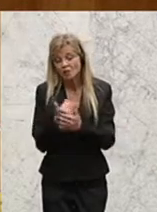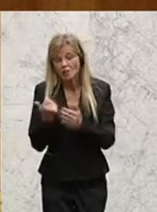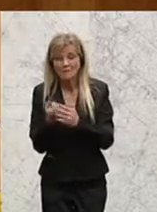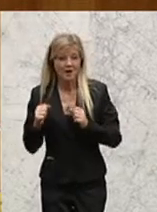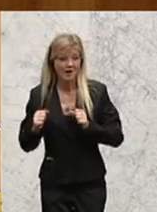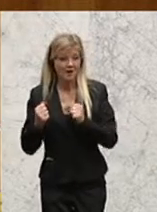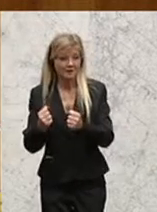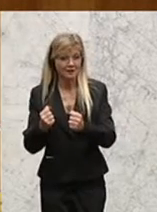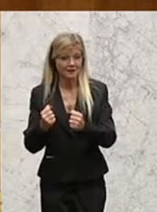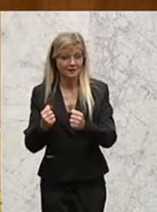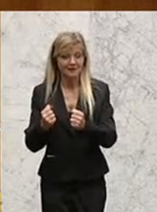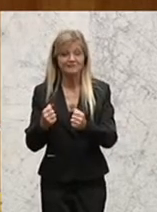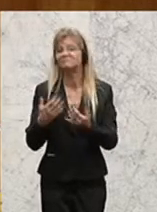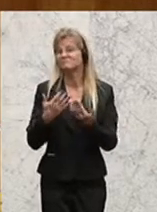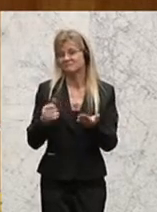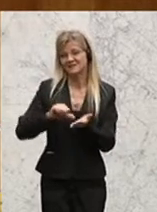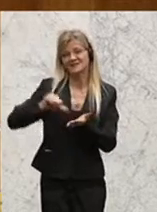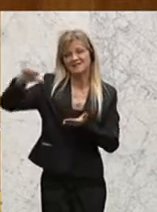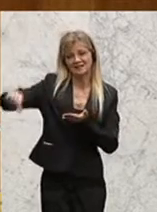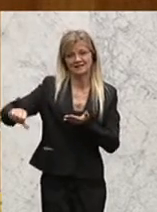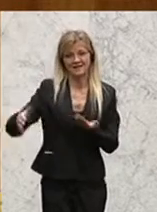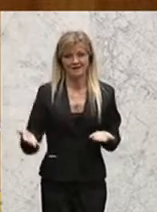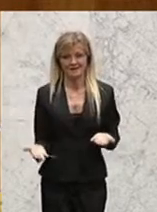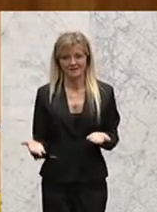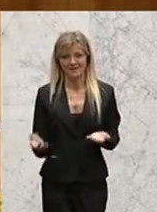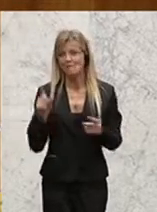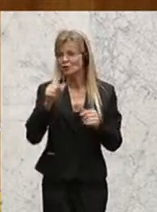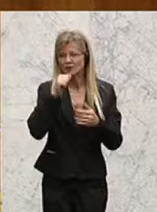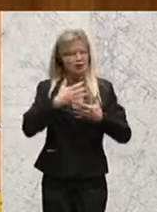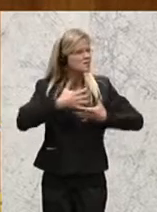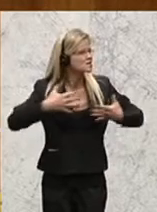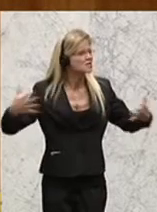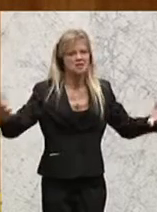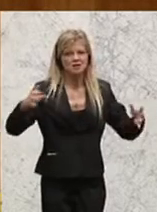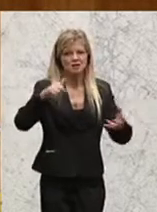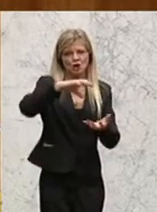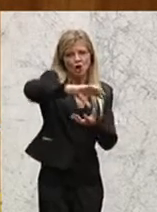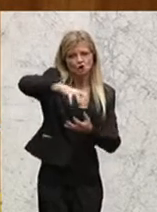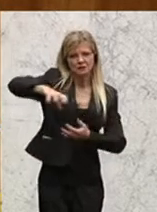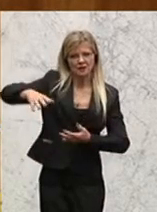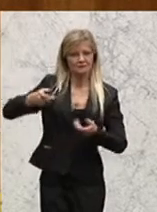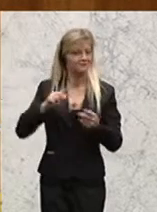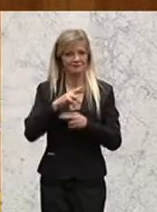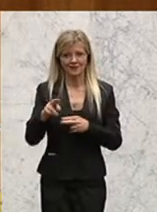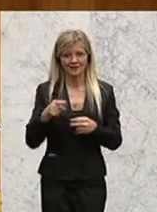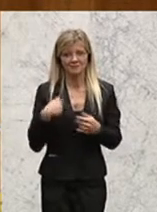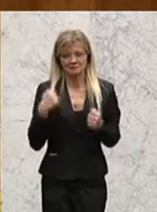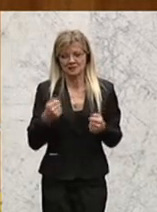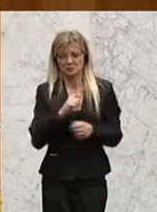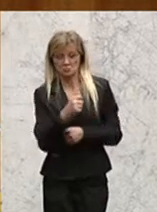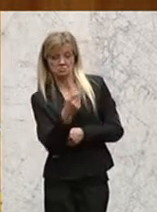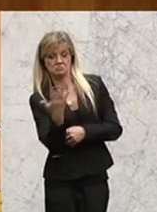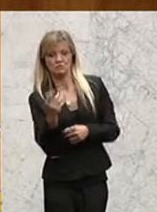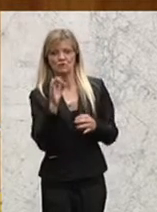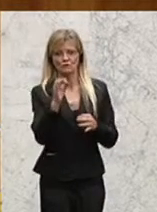Energien dezentral sind. Das heißt, da gibt es nicht große Konzerne, da gibt es ja weltweit nur eine Handvoll. Die das Öl-, Gas- und